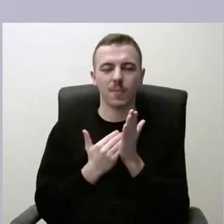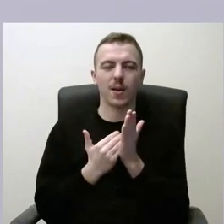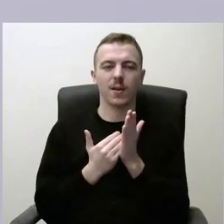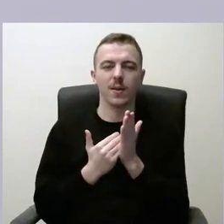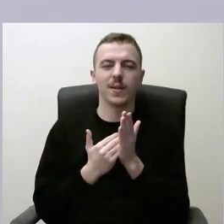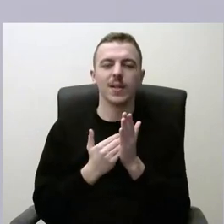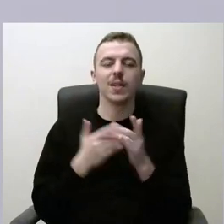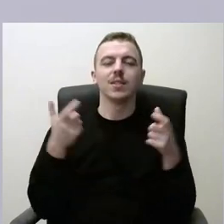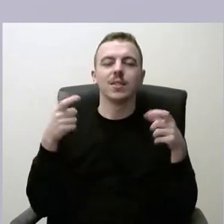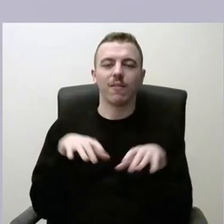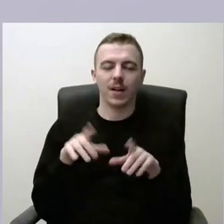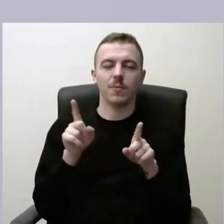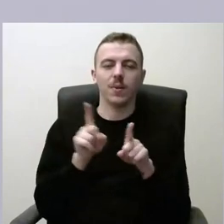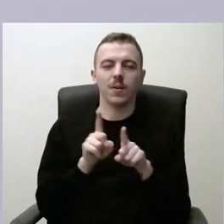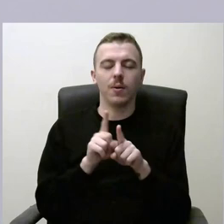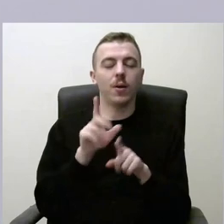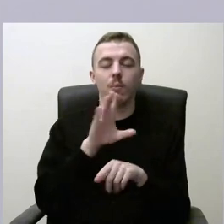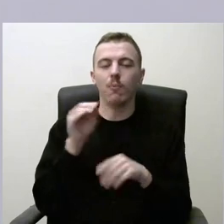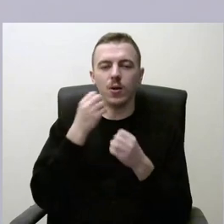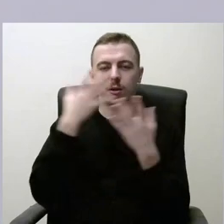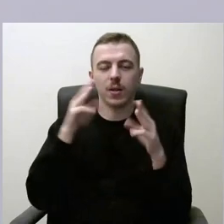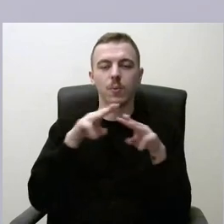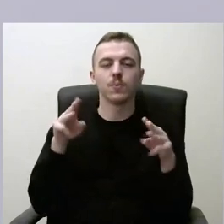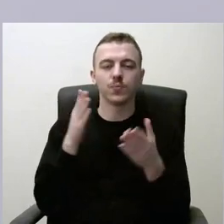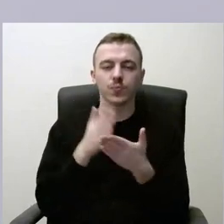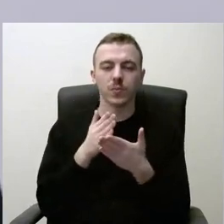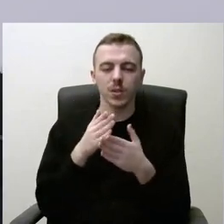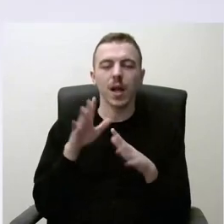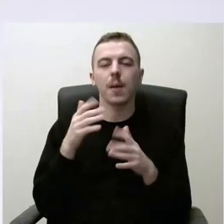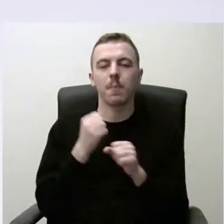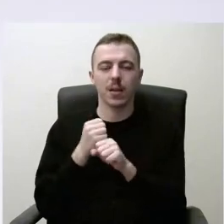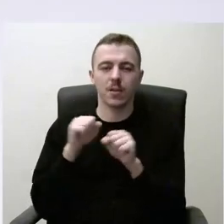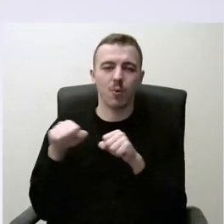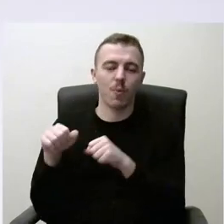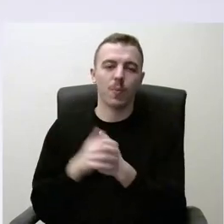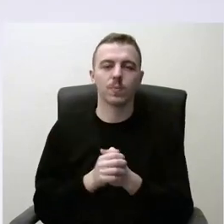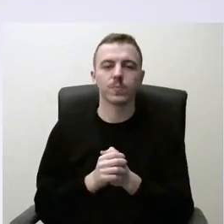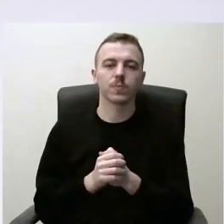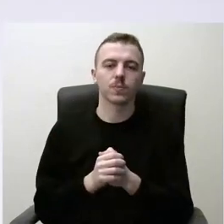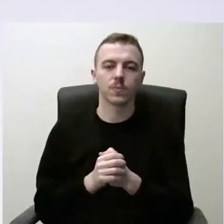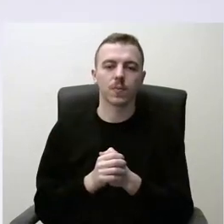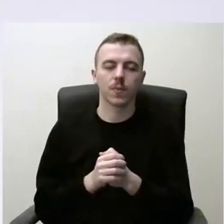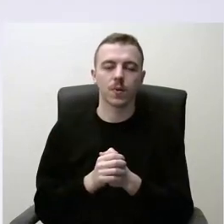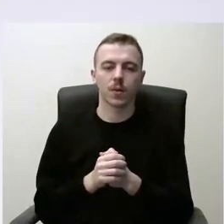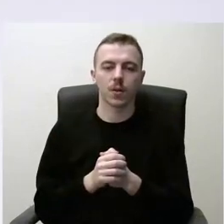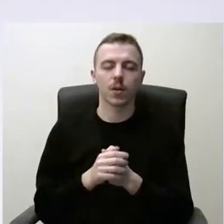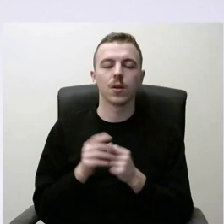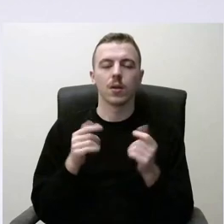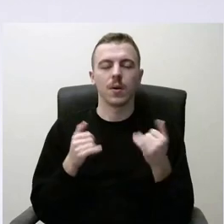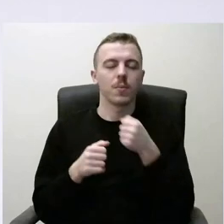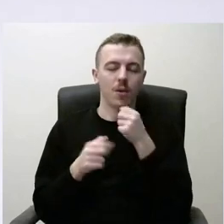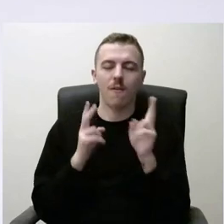irgi be švietimo ministerijos turi tam tikrus vartų, kaip tą padaryti. Dėkuoju. Ir ponia Orlaus, kai jūs taip laikykite